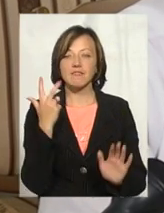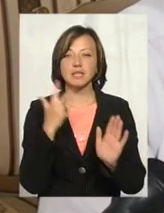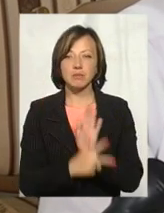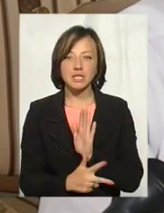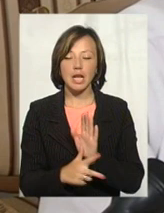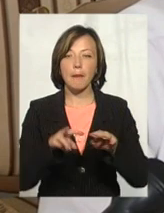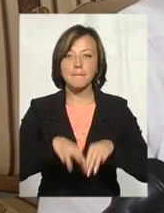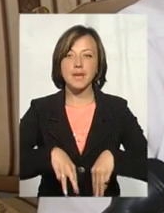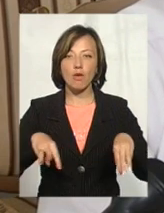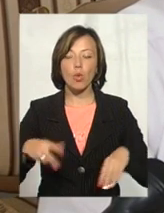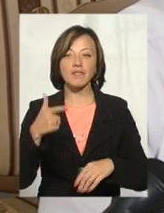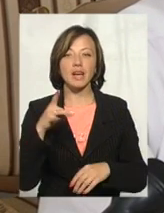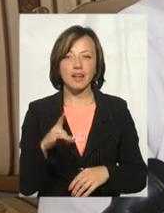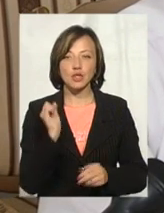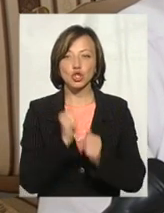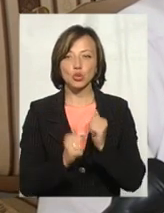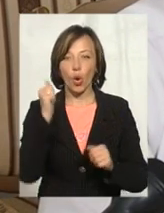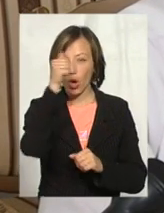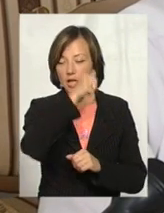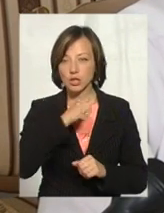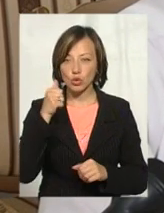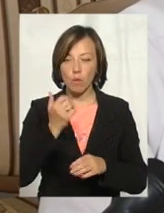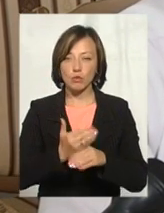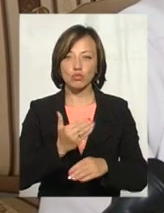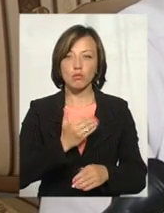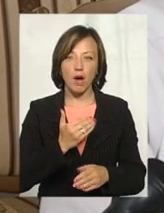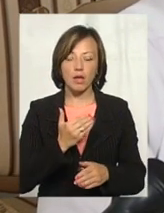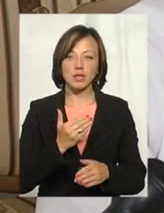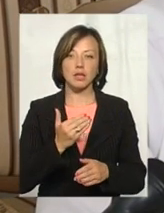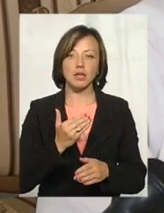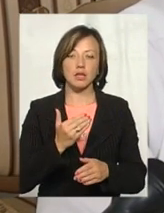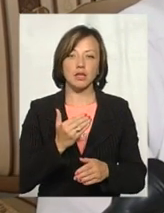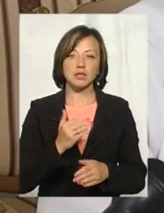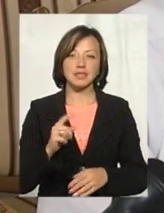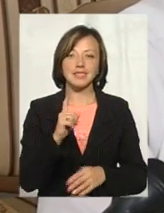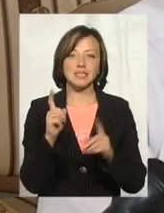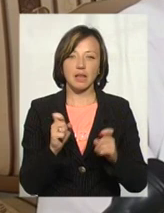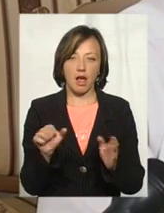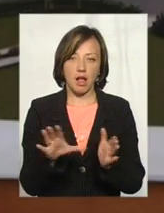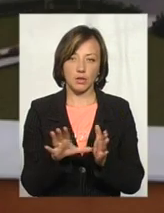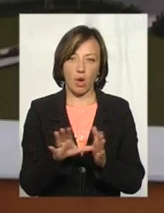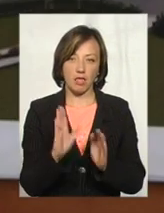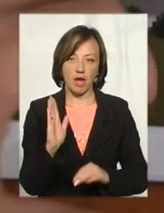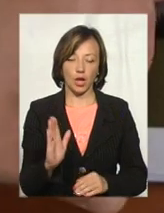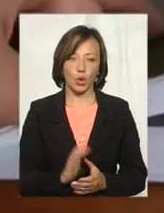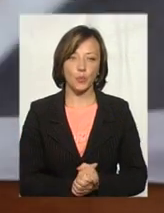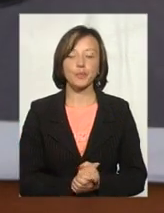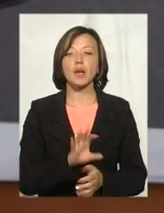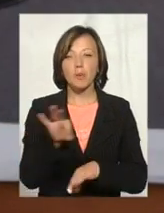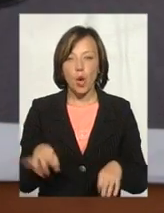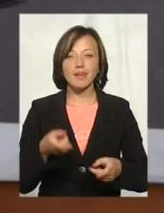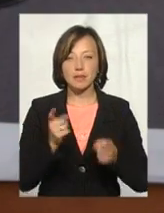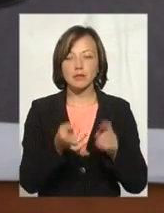мільйонів гривень щорічно поступати тільки за електроенергію. Проєкт дійсно